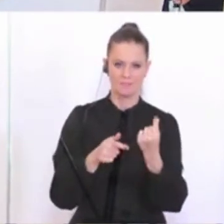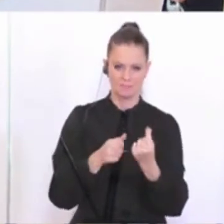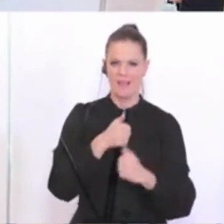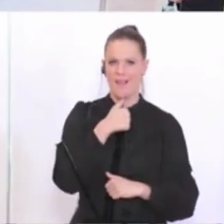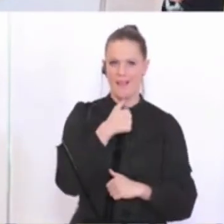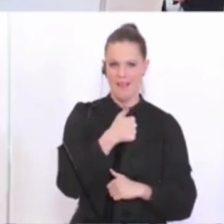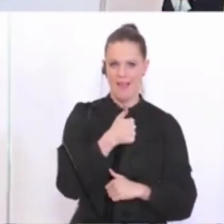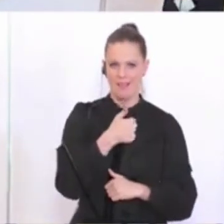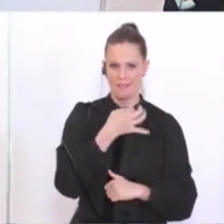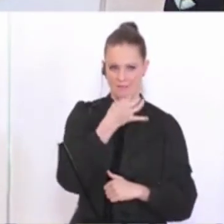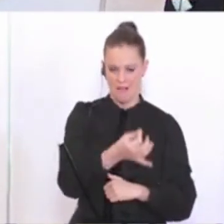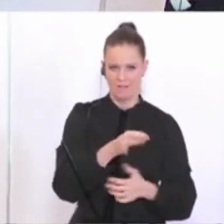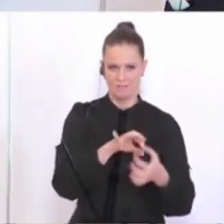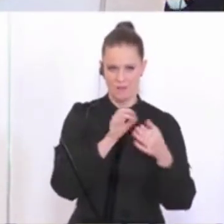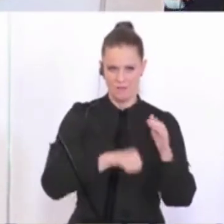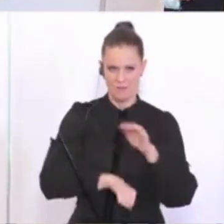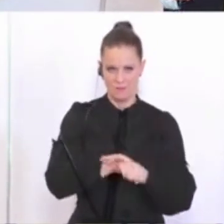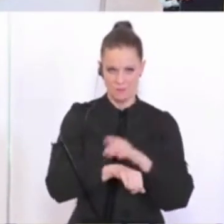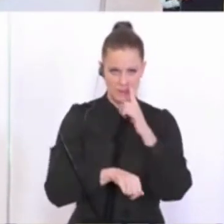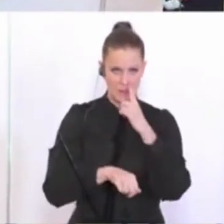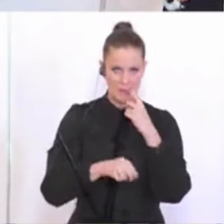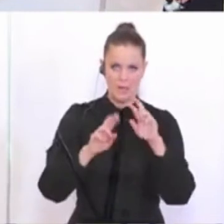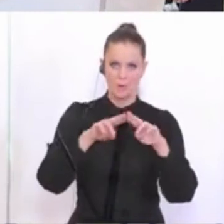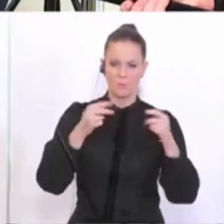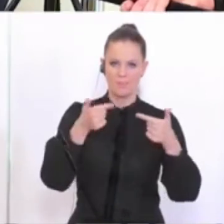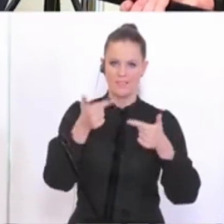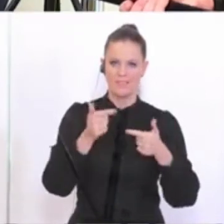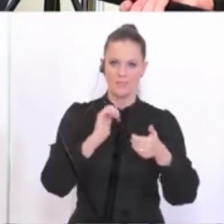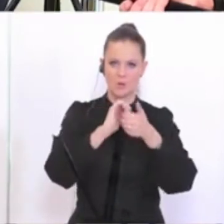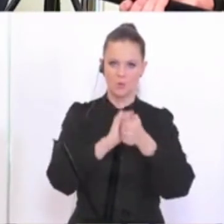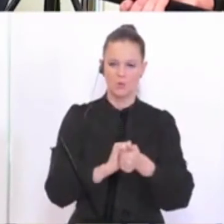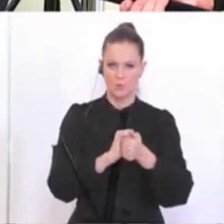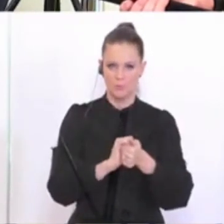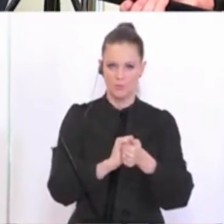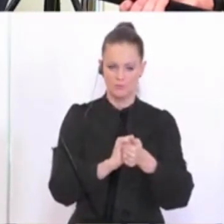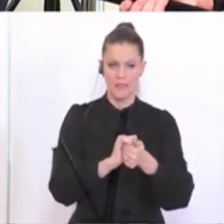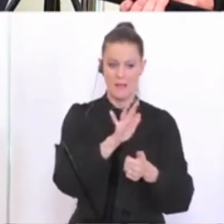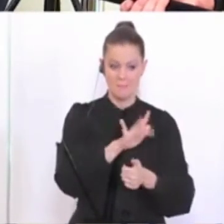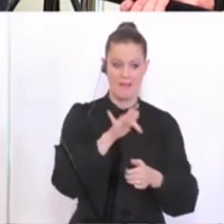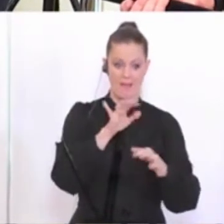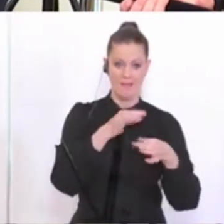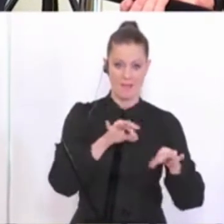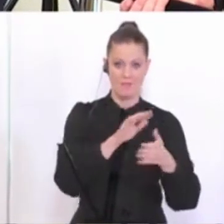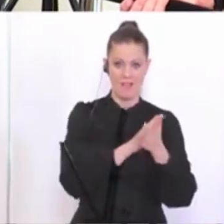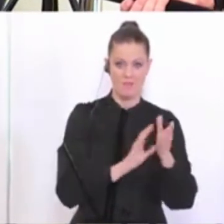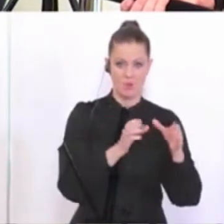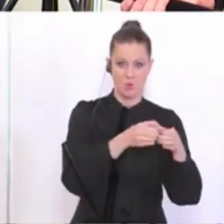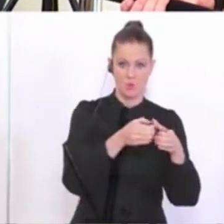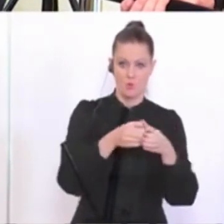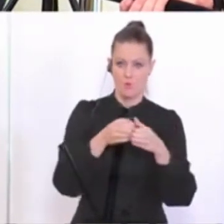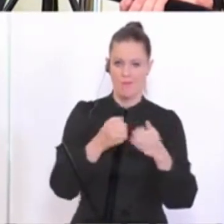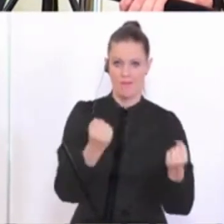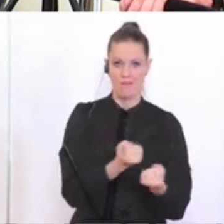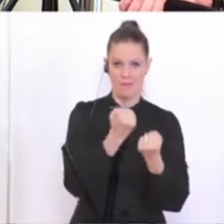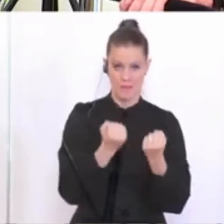betrifft den Fußball. Wenn Sie sagen, dass die Bundesliga-Clubs Anfang Mai wieder in kleinen Gruppen anfangen dürfen zu trainieren, sehen Sie dann